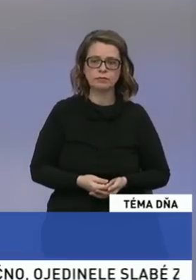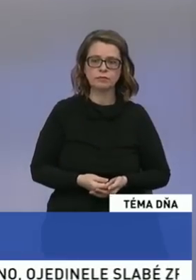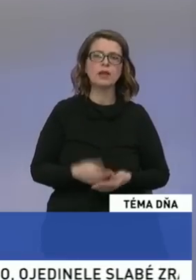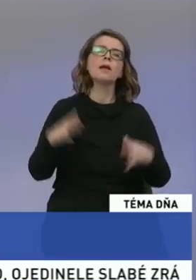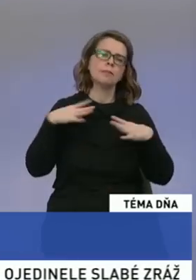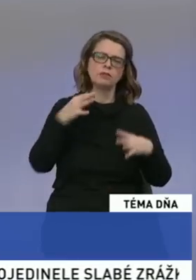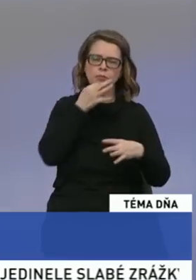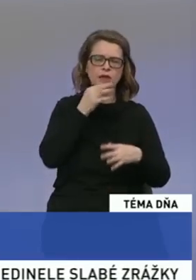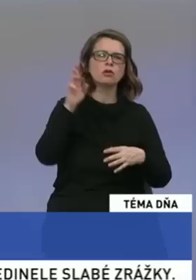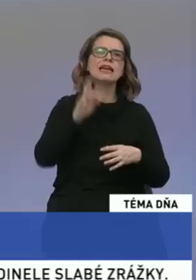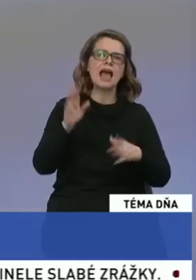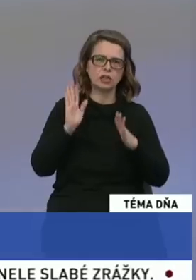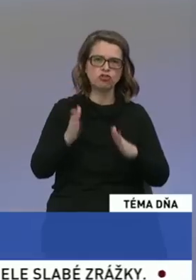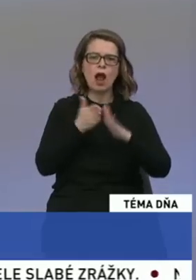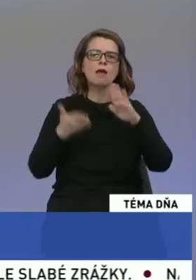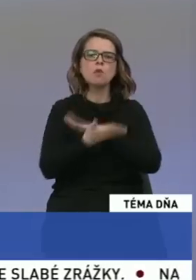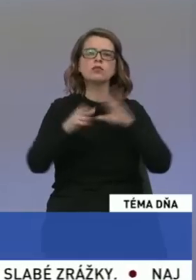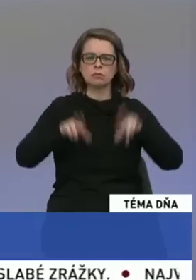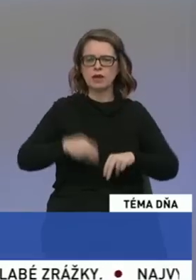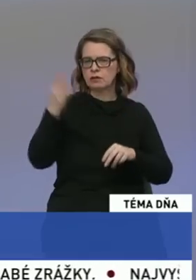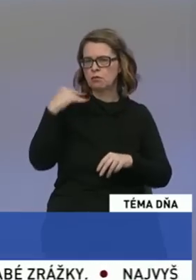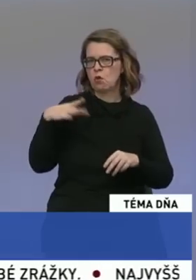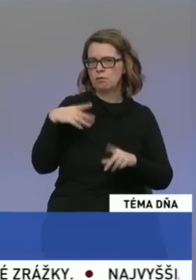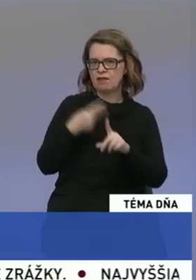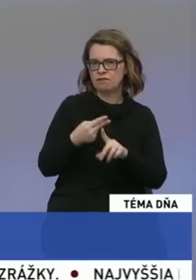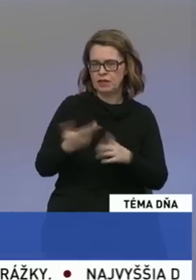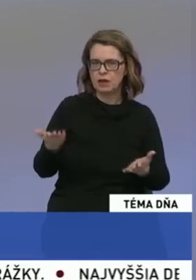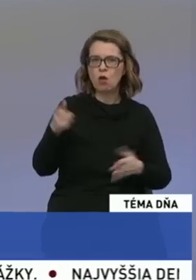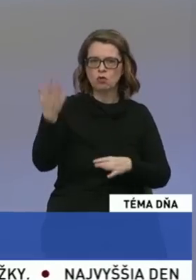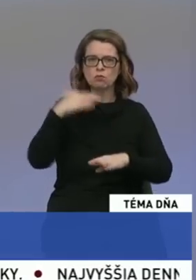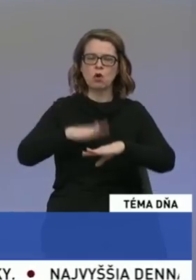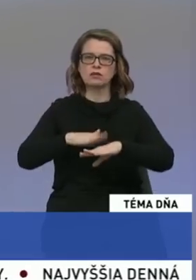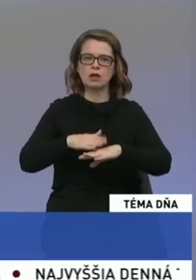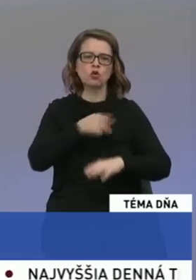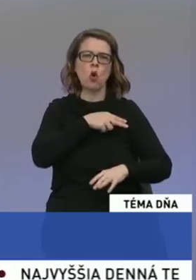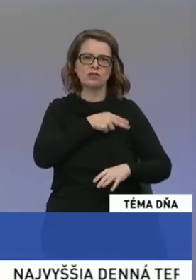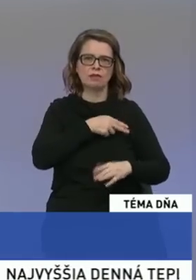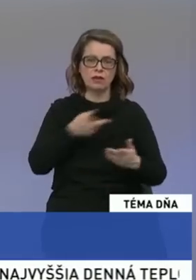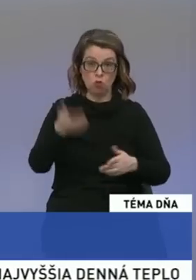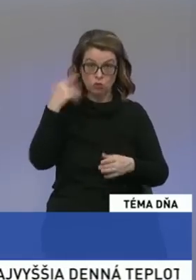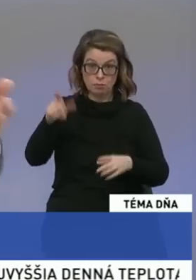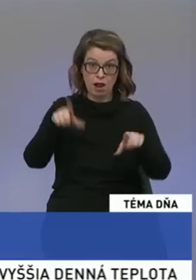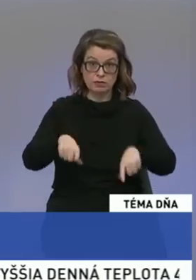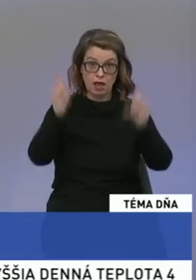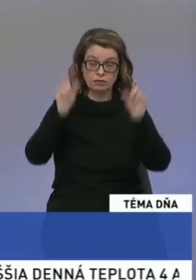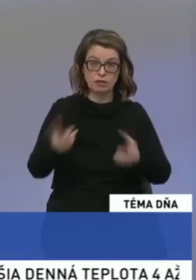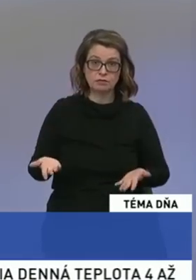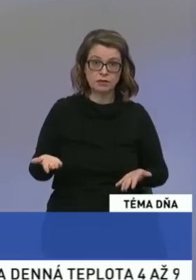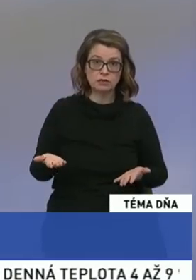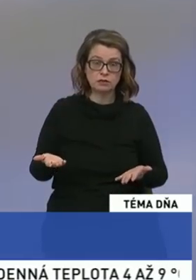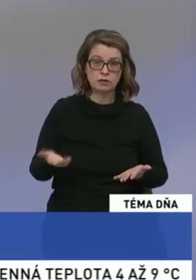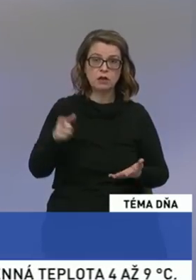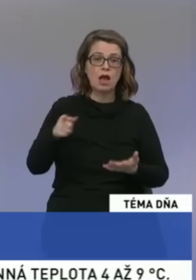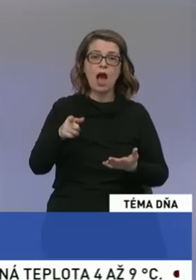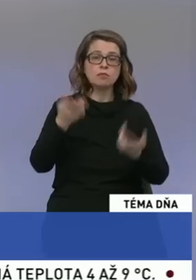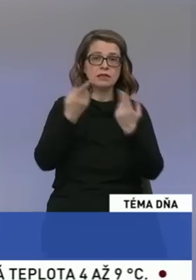Pod predsednou vlády bol pán Figel a on znam bol tým garantom toho konzervatívneho smeru. On to mal zastaviť, aby k tomuto prijatiu